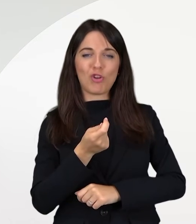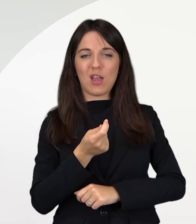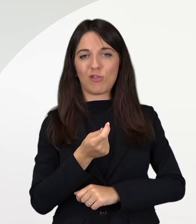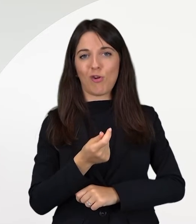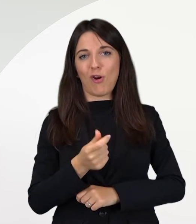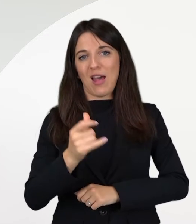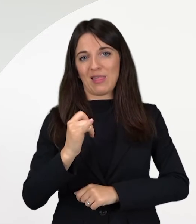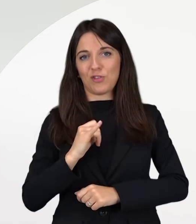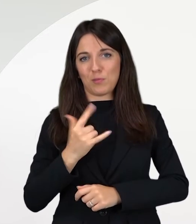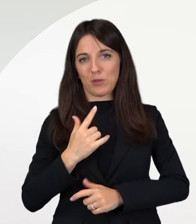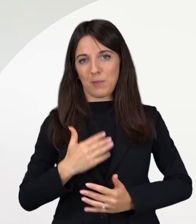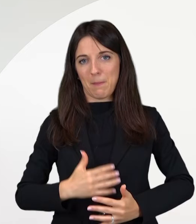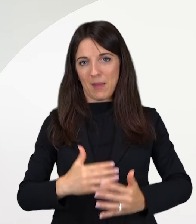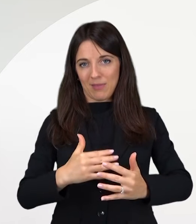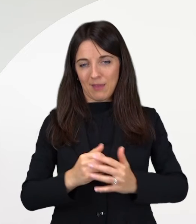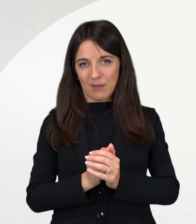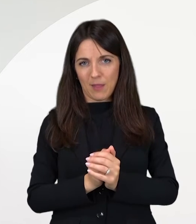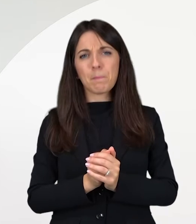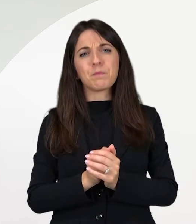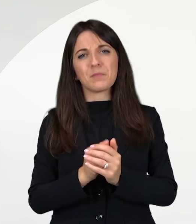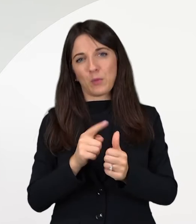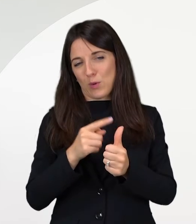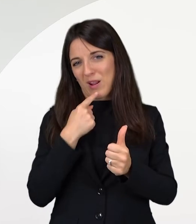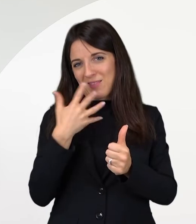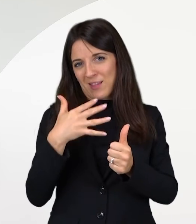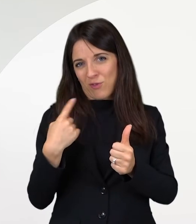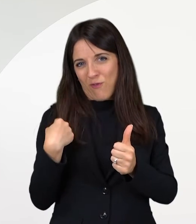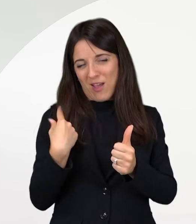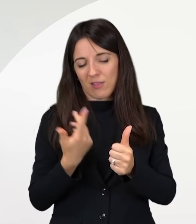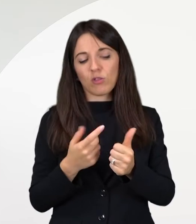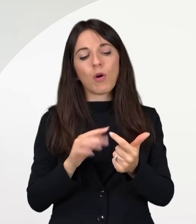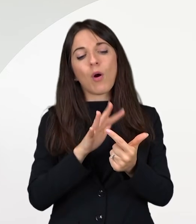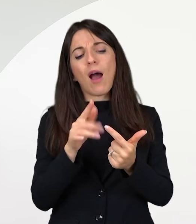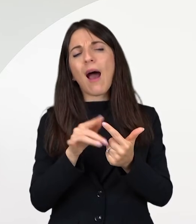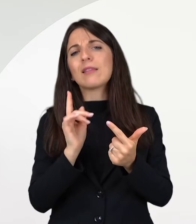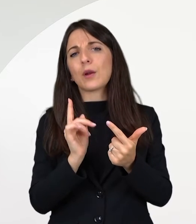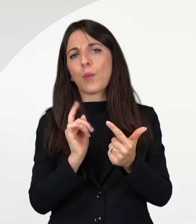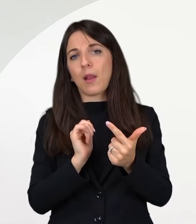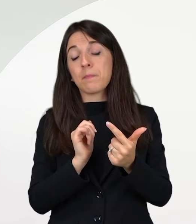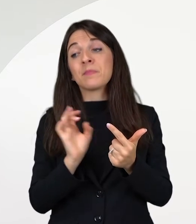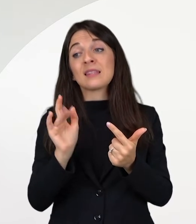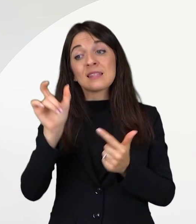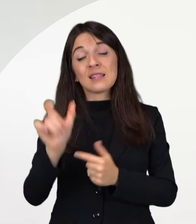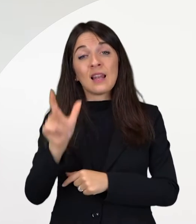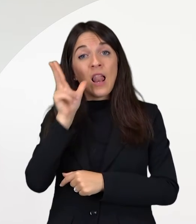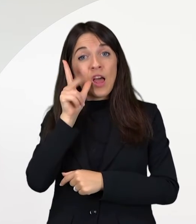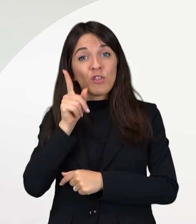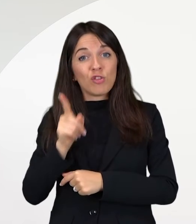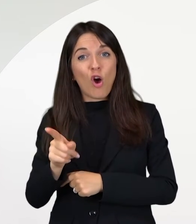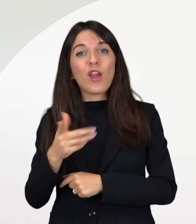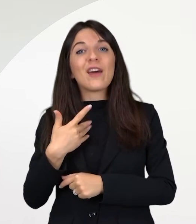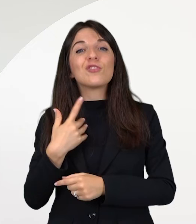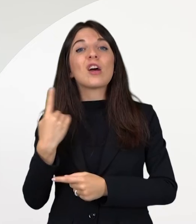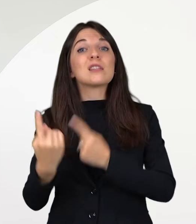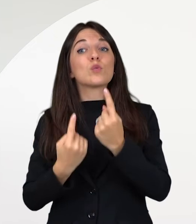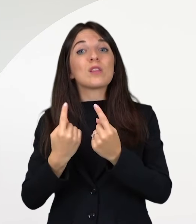cui è la possibilità di richiedere il congedo anticipato di maternità oltre a questa